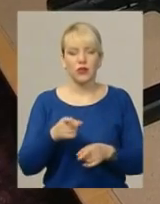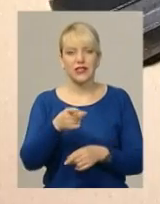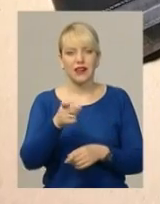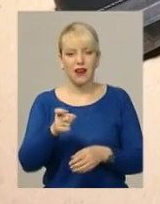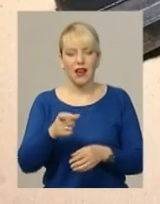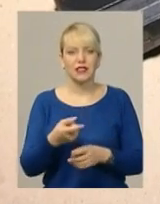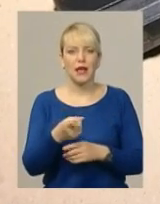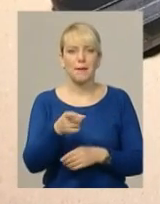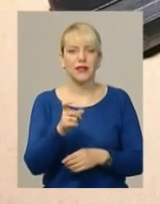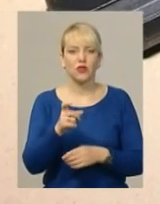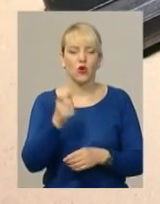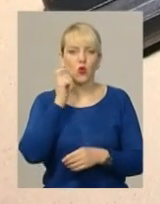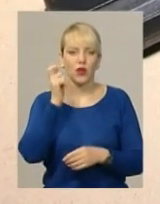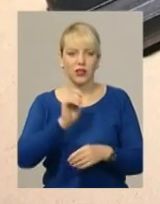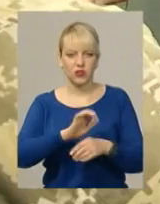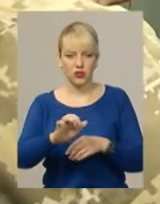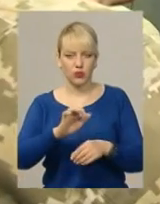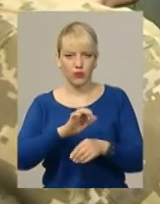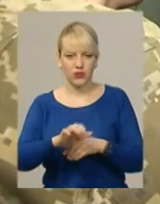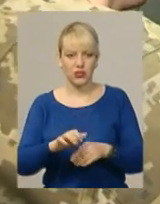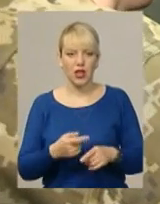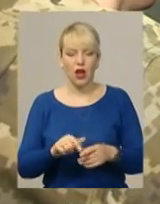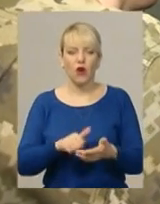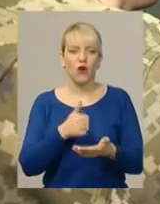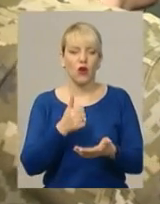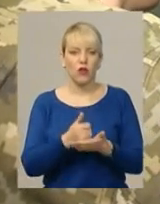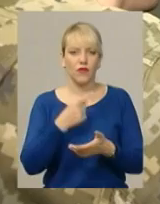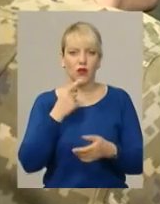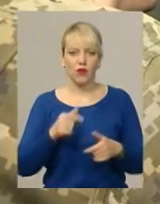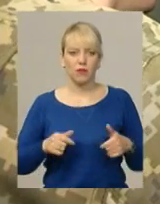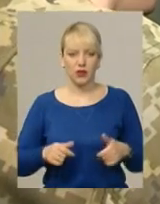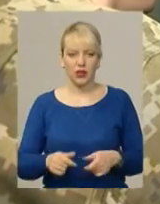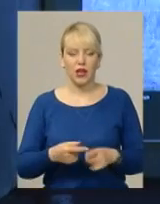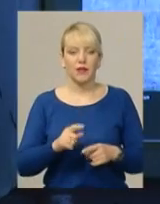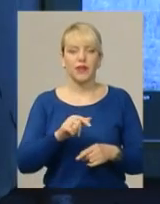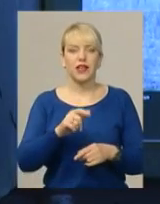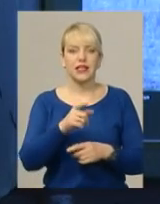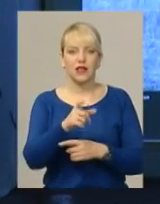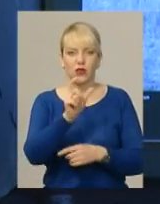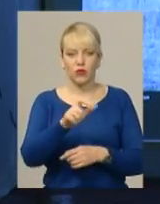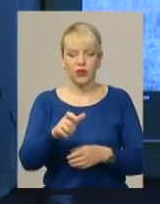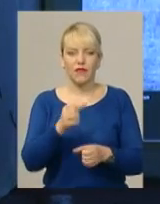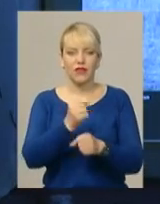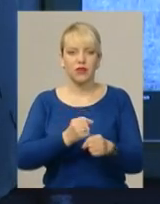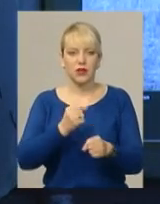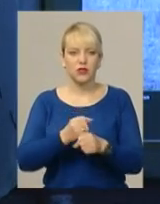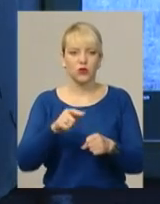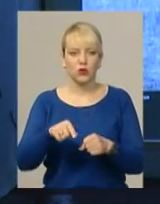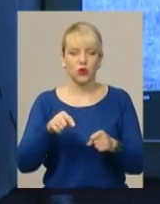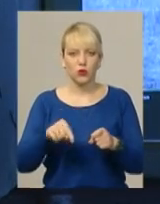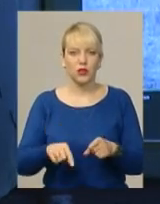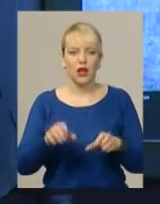виробництва, котрі звуться у прикордонників гумострілами. Та головне, каже полковник Андрій Плеханов, стрільці відпрацьовують тут правомірність